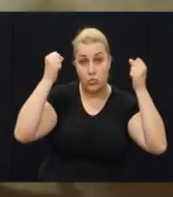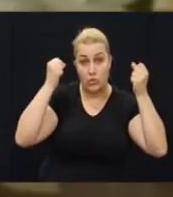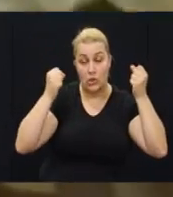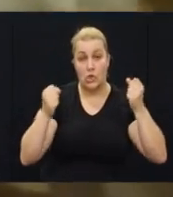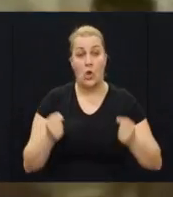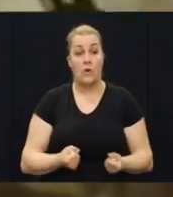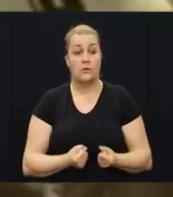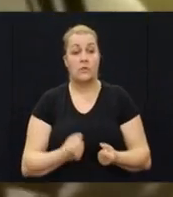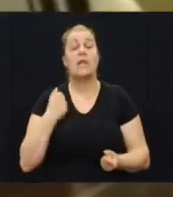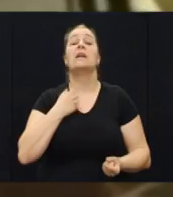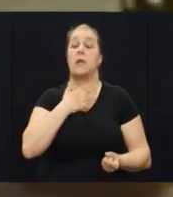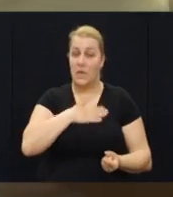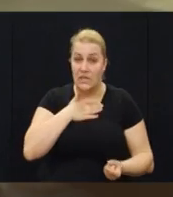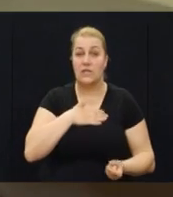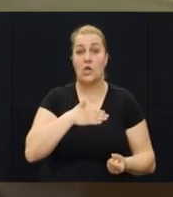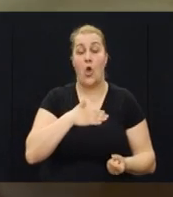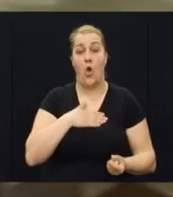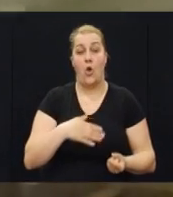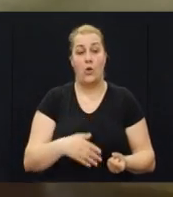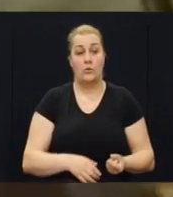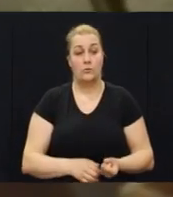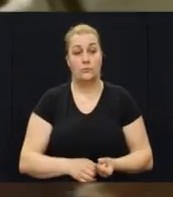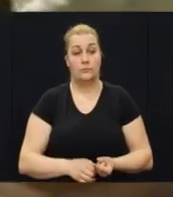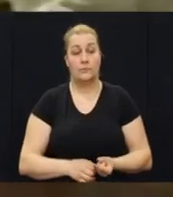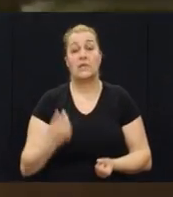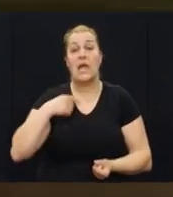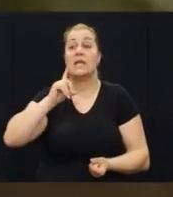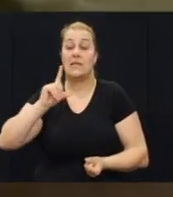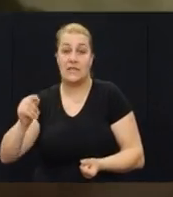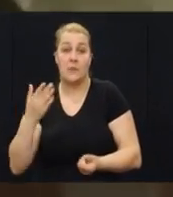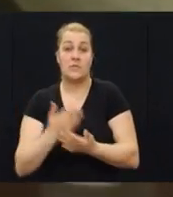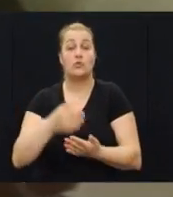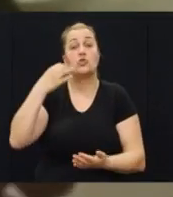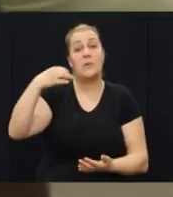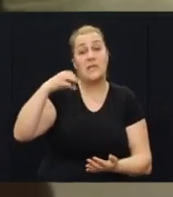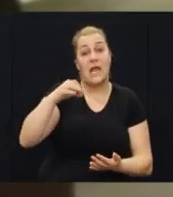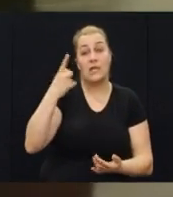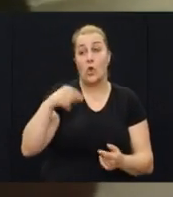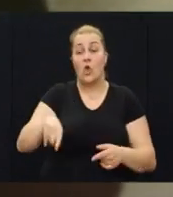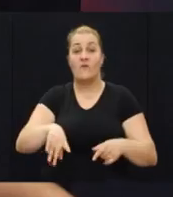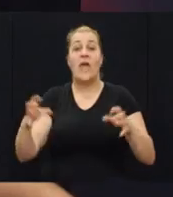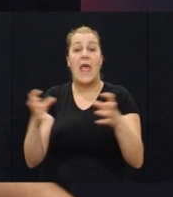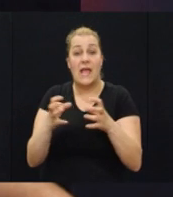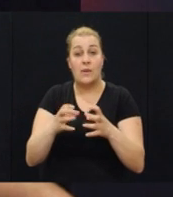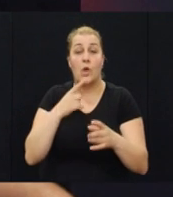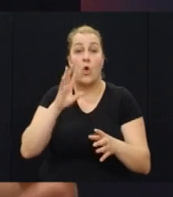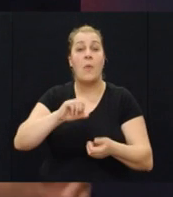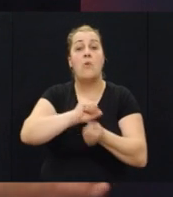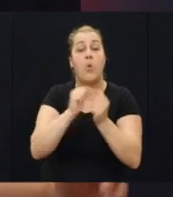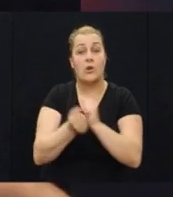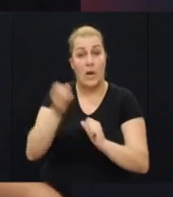ja sam se pobunio i htio sam da idem, pošto sam ja jedini od te ekipe koja ima